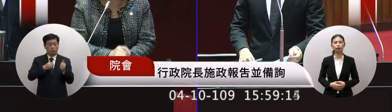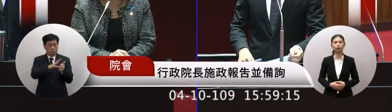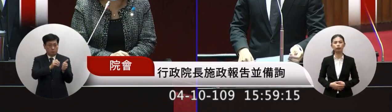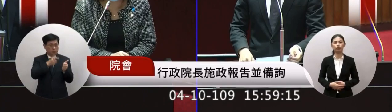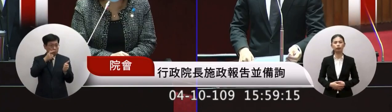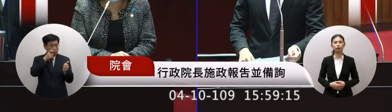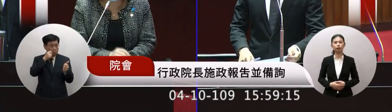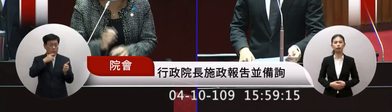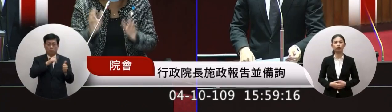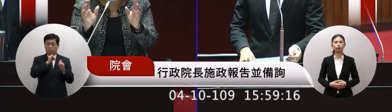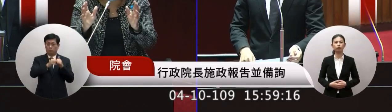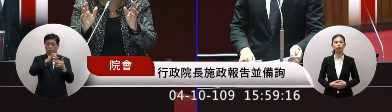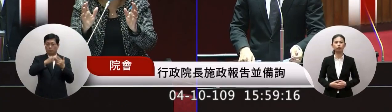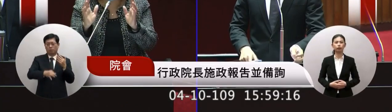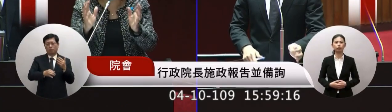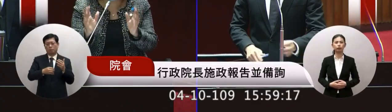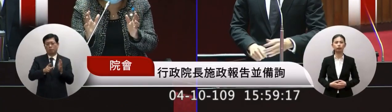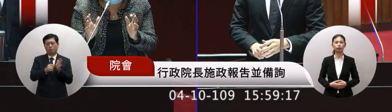我們的社經指標